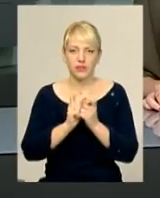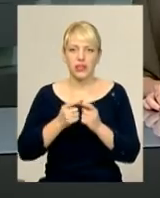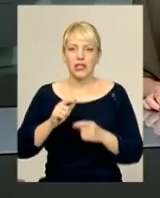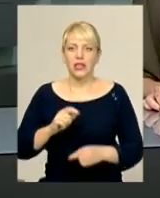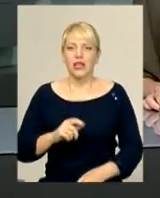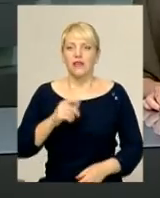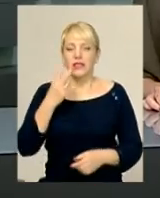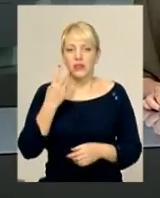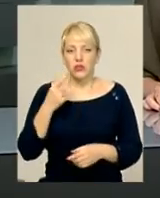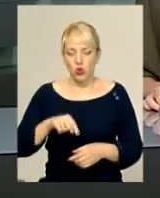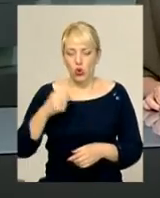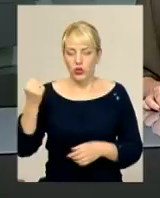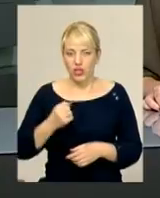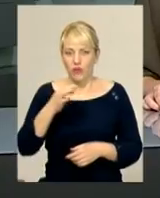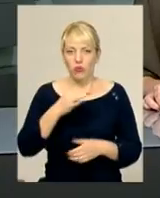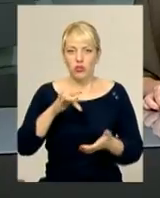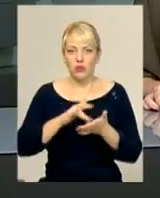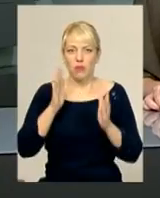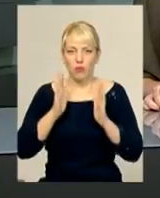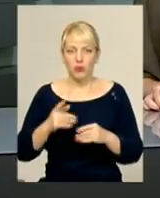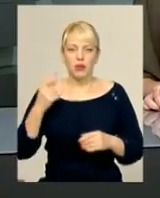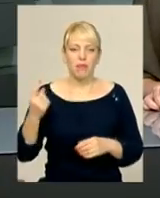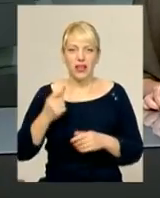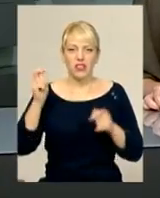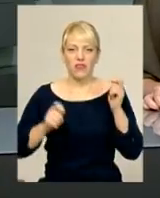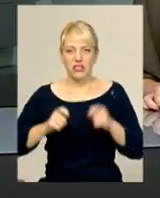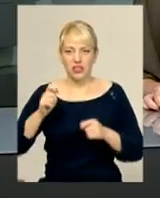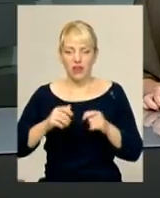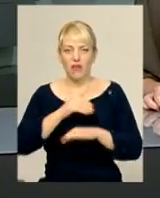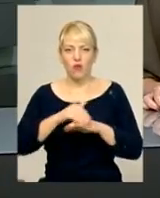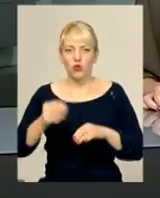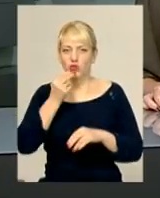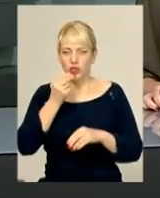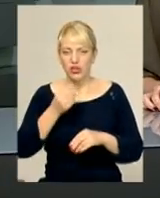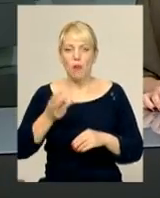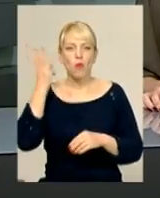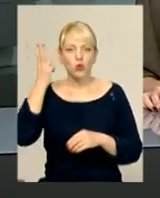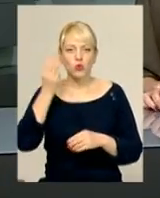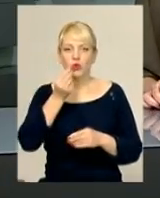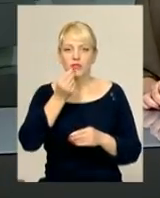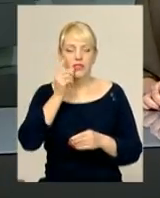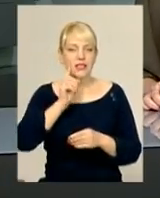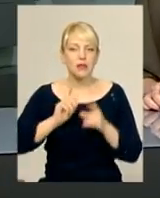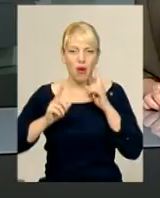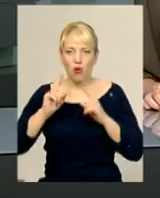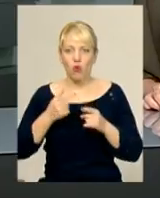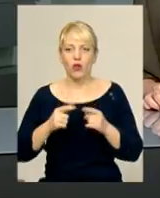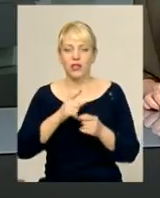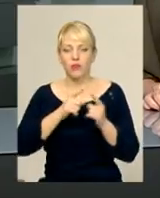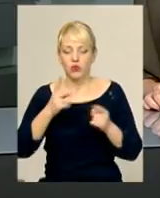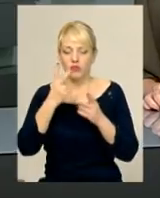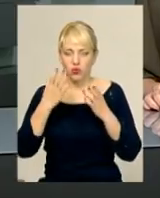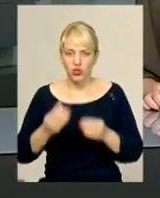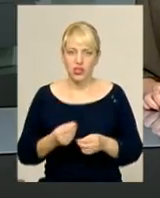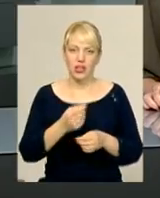Уже цього тижня в обласному центрі відбудеться перший фестиваль вуличної їжі про скурівські смаколики. Протягом двох днів – 14